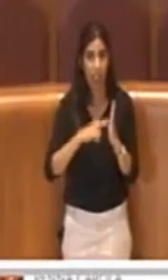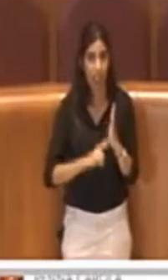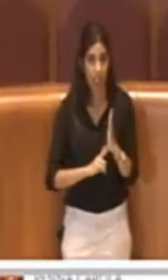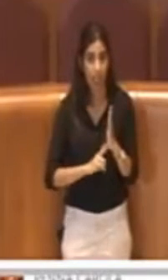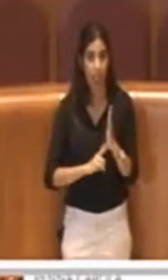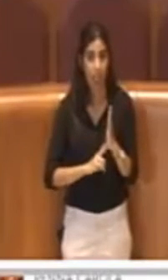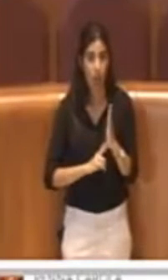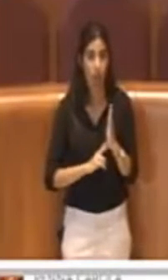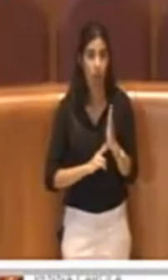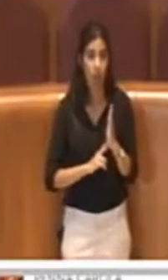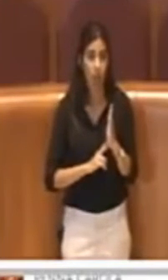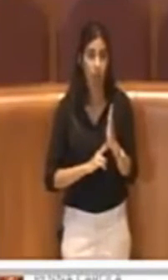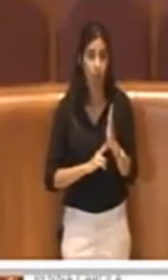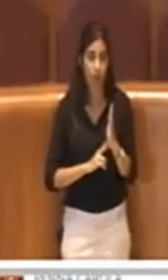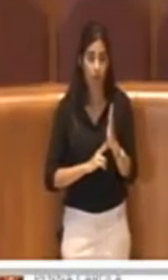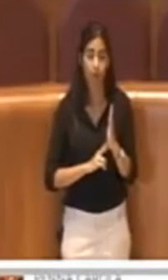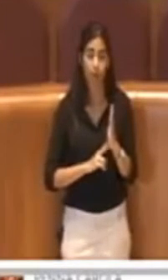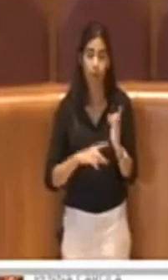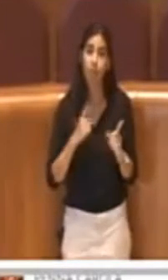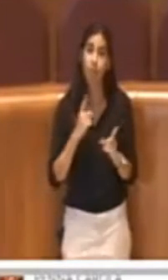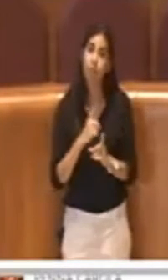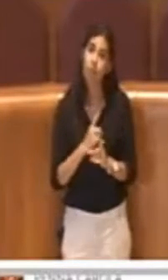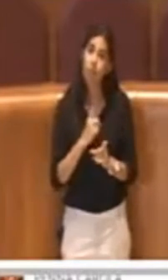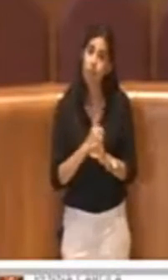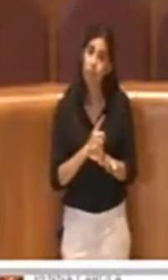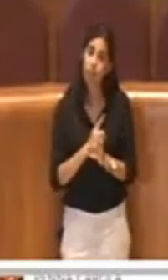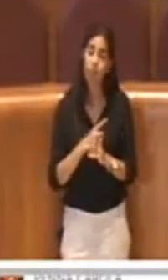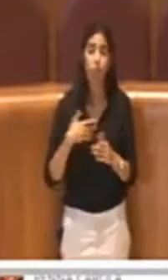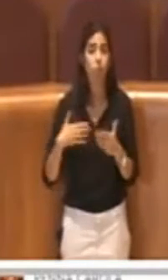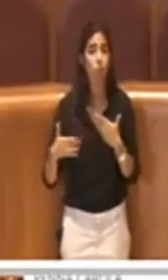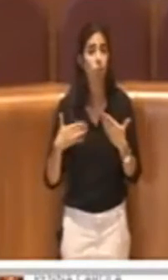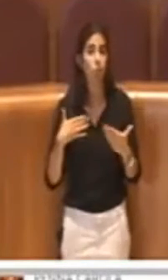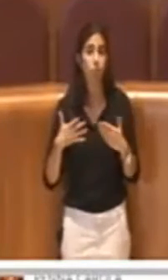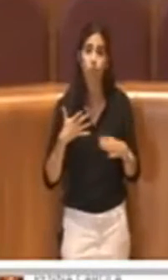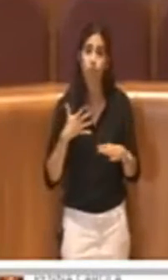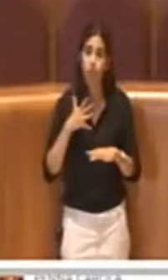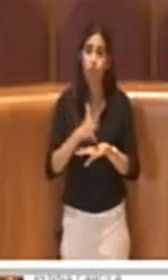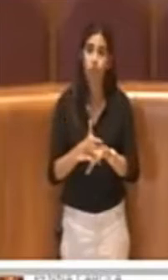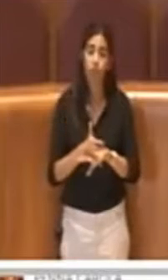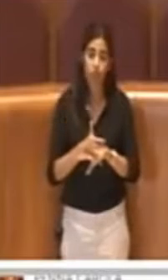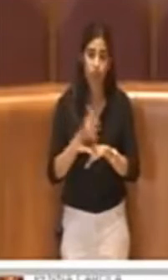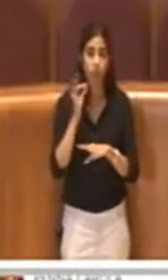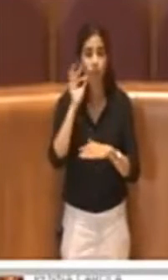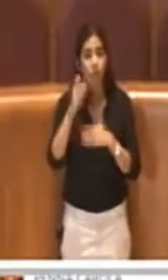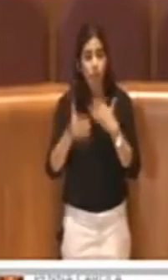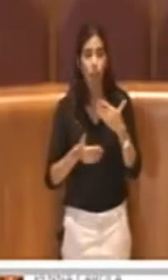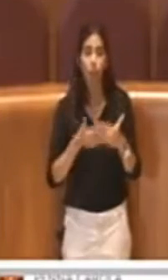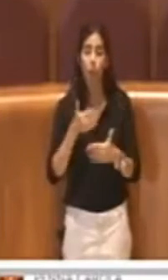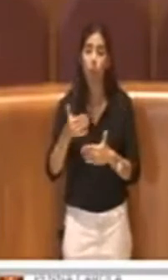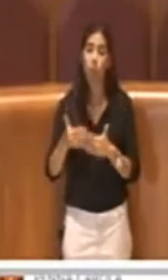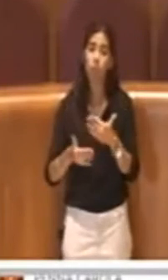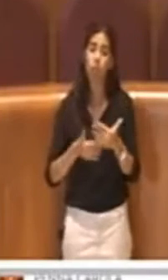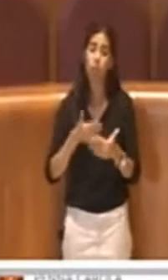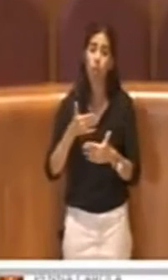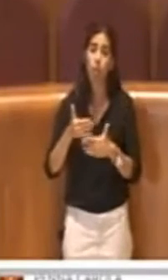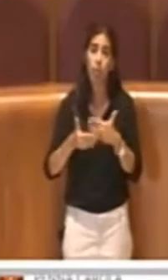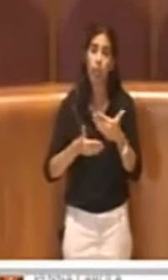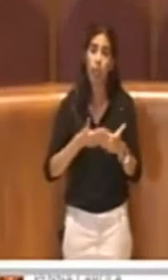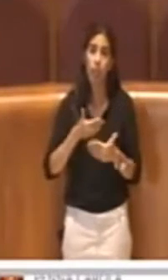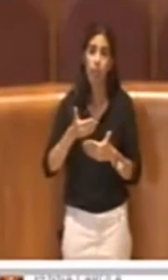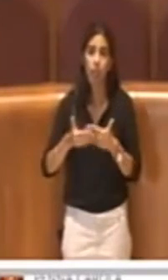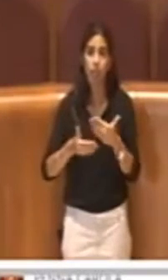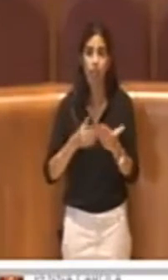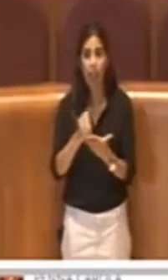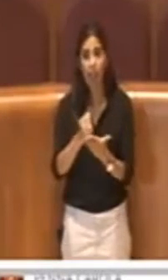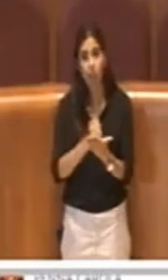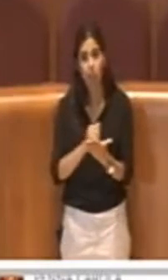agire con solezia per procedere con gli atti di revoca e di